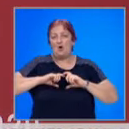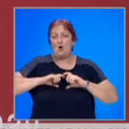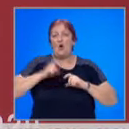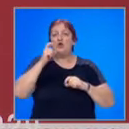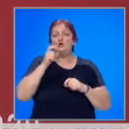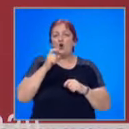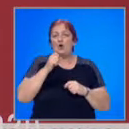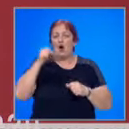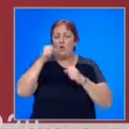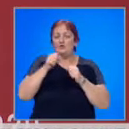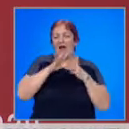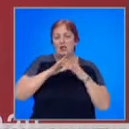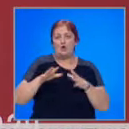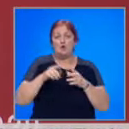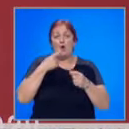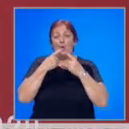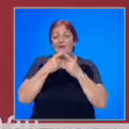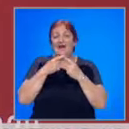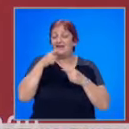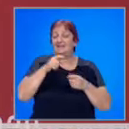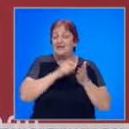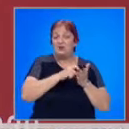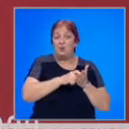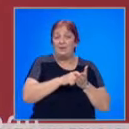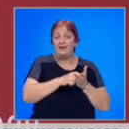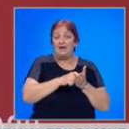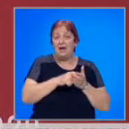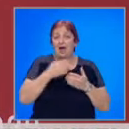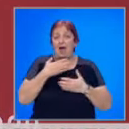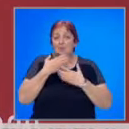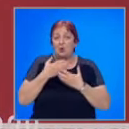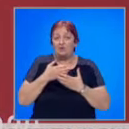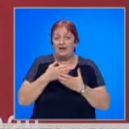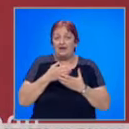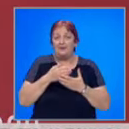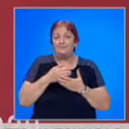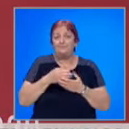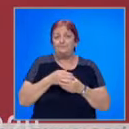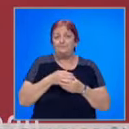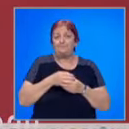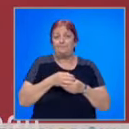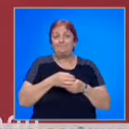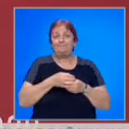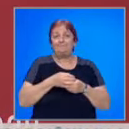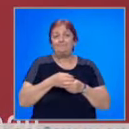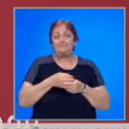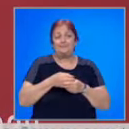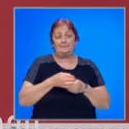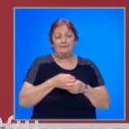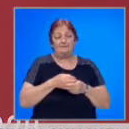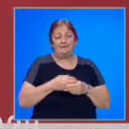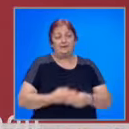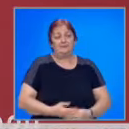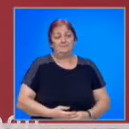Стойка, удара, лош. Коментара на тези думи. Благодаря. Малко по-малко съд. 21, но надявам се да